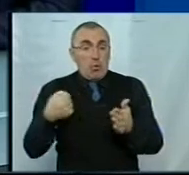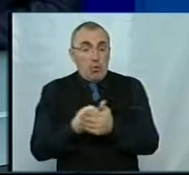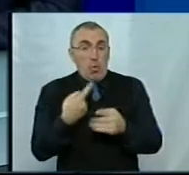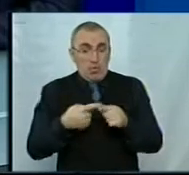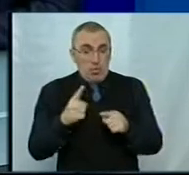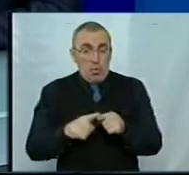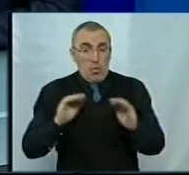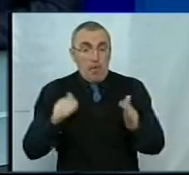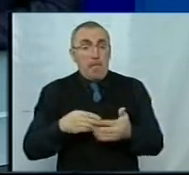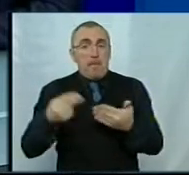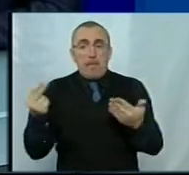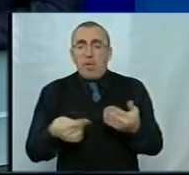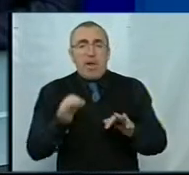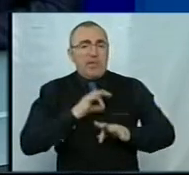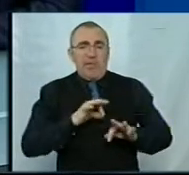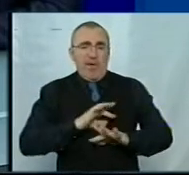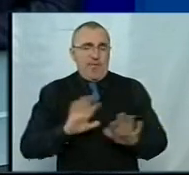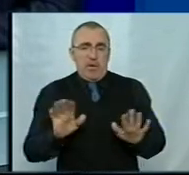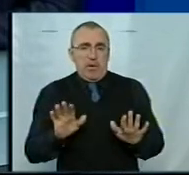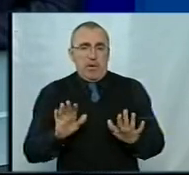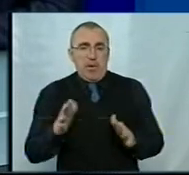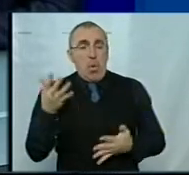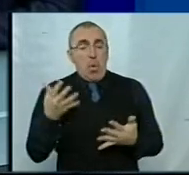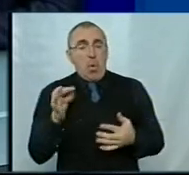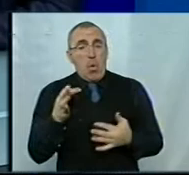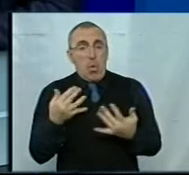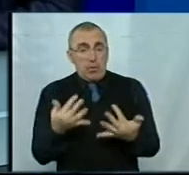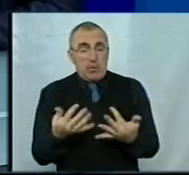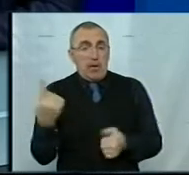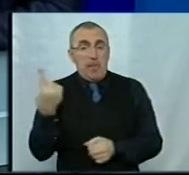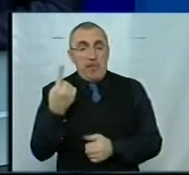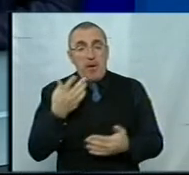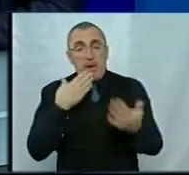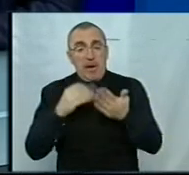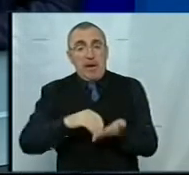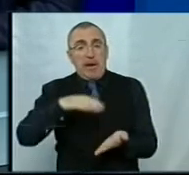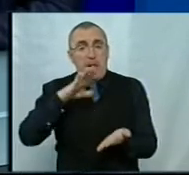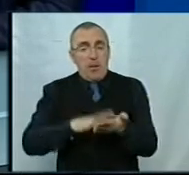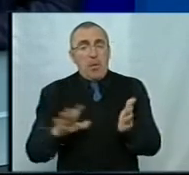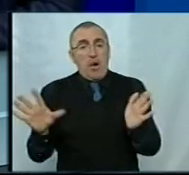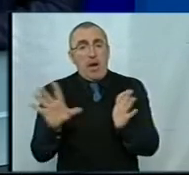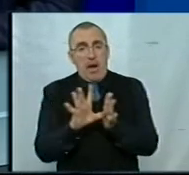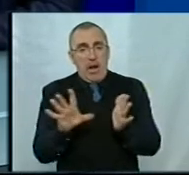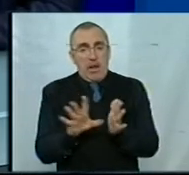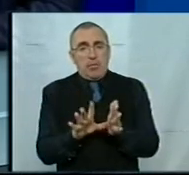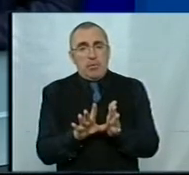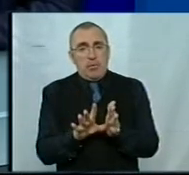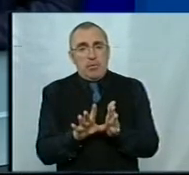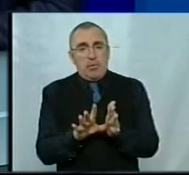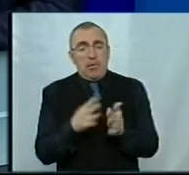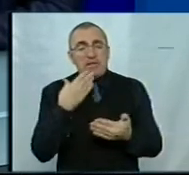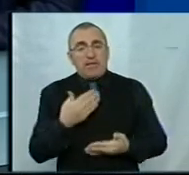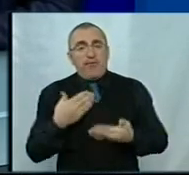взагалі цей підпис не використовується, оскільки перші позиції реєстрації електронні саме